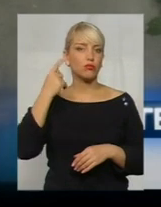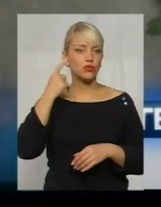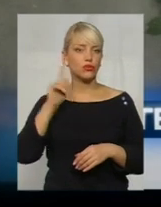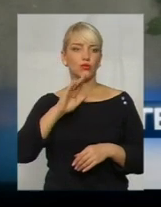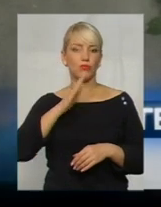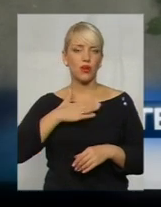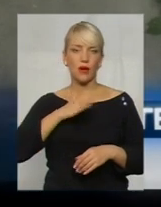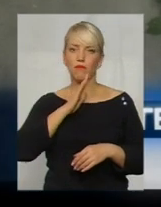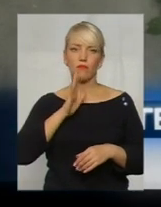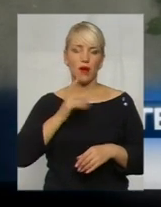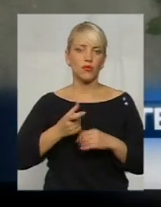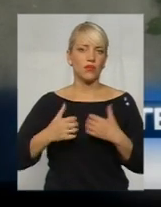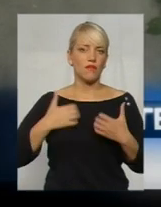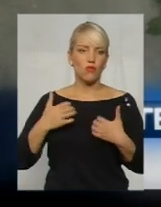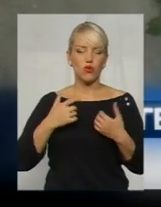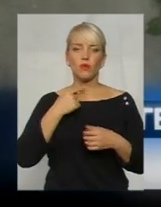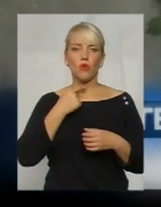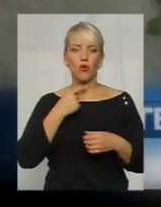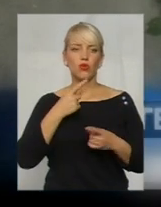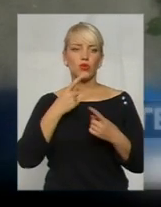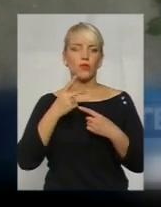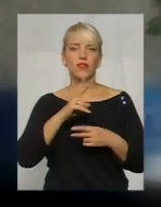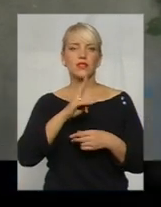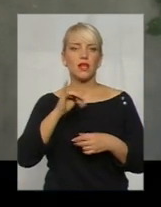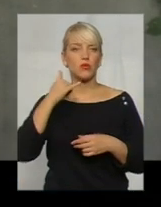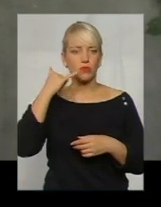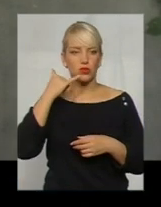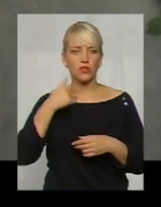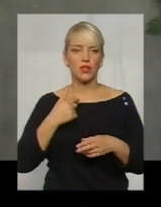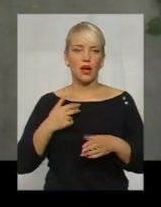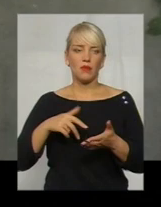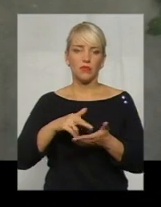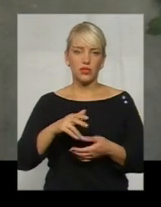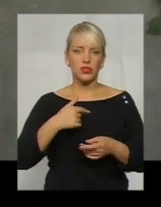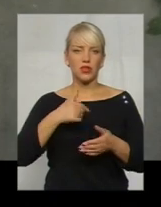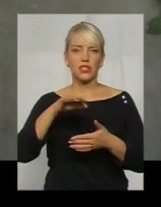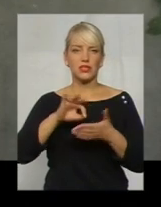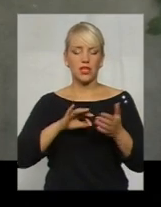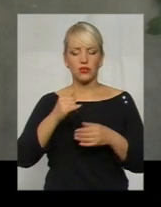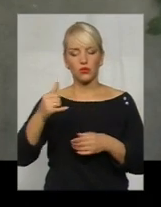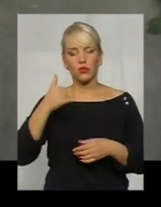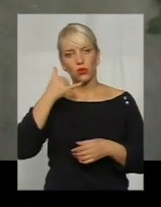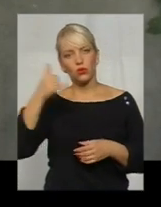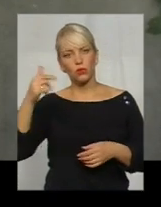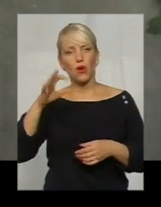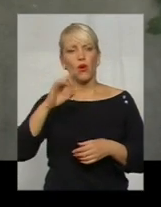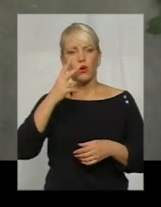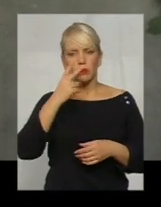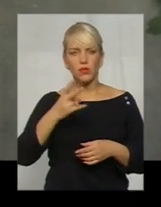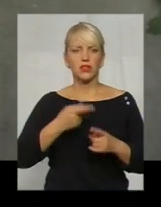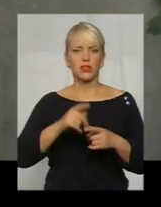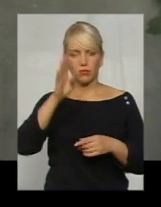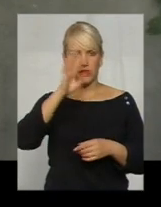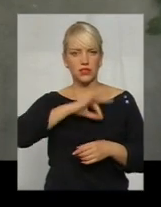моя мама дуже тривожним голосом розмовляє з кимось по телефону. Я підійшла, вона одразу передала мені трубку і сказала, що от пане